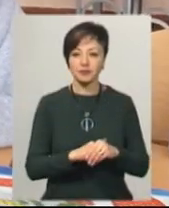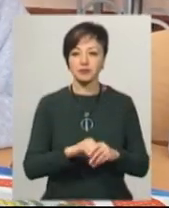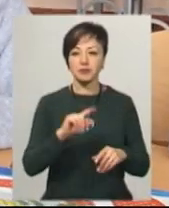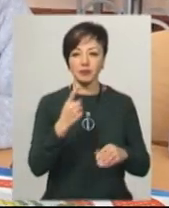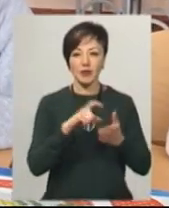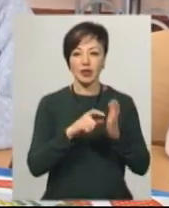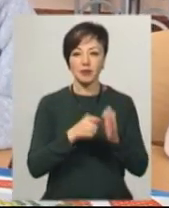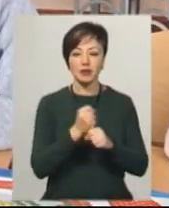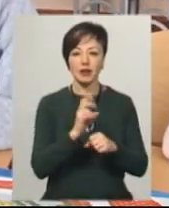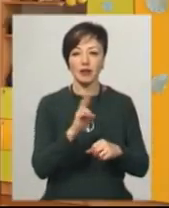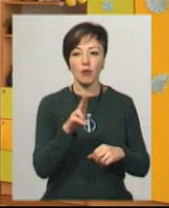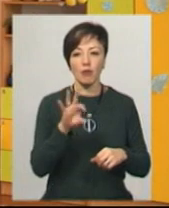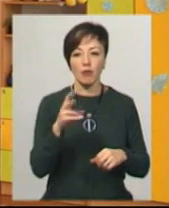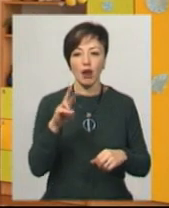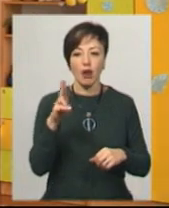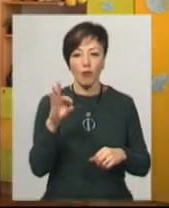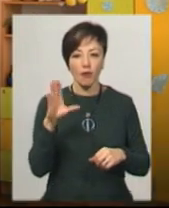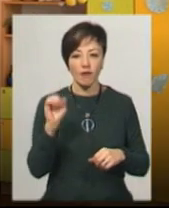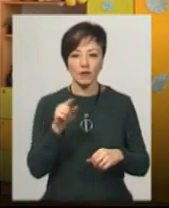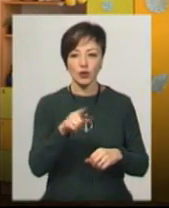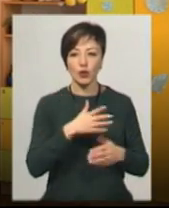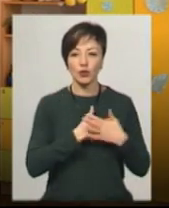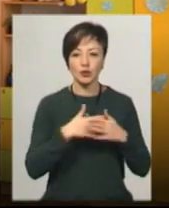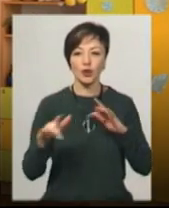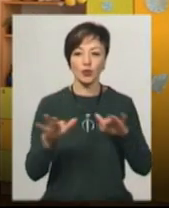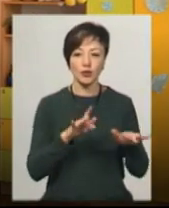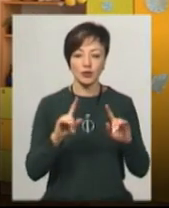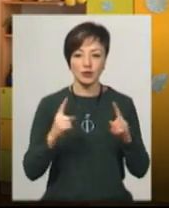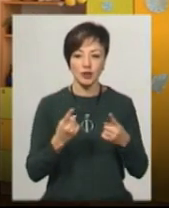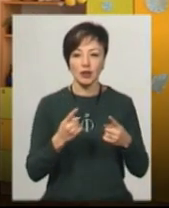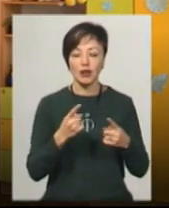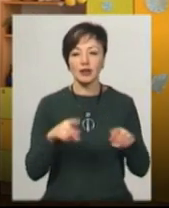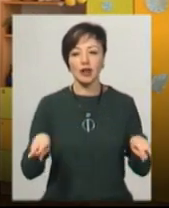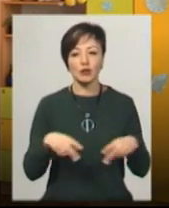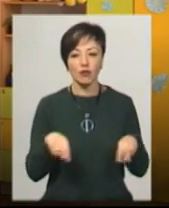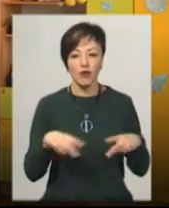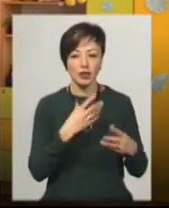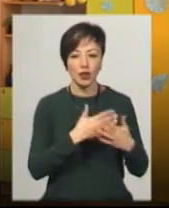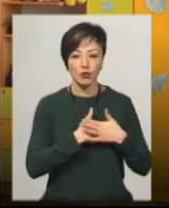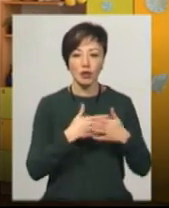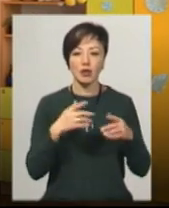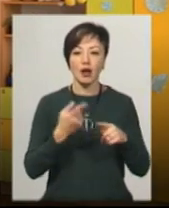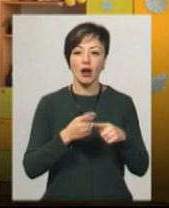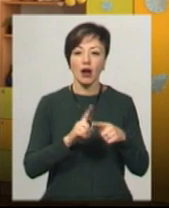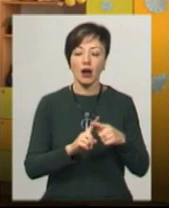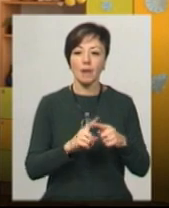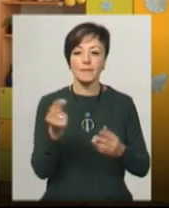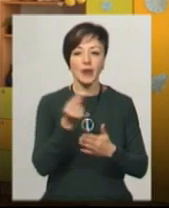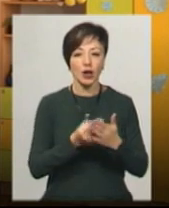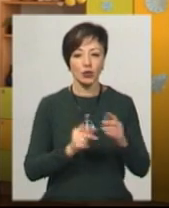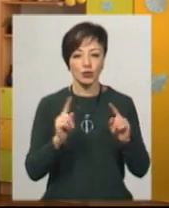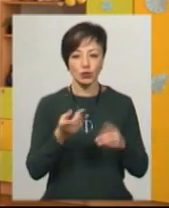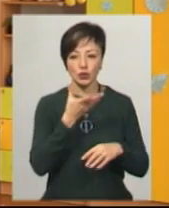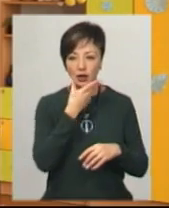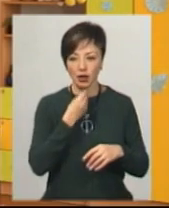першого класу працює Наталія Полякова. «Вони люблять рухатись, люблять, вони танцювати люблять, вони малюють дуже гарно